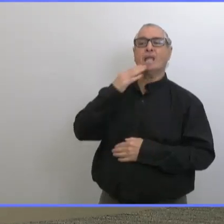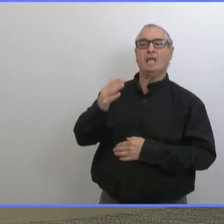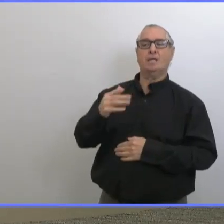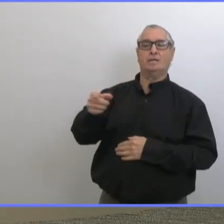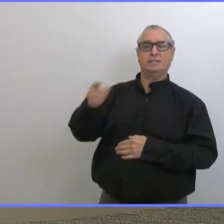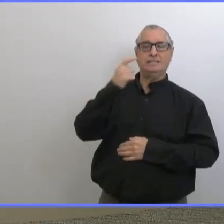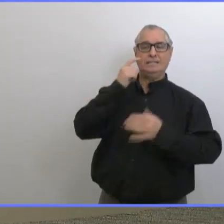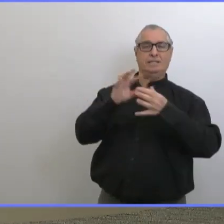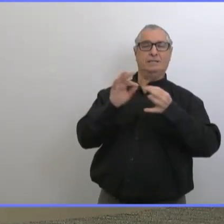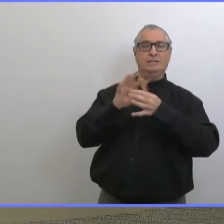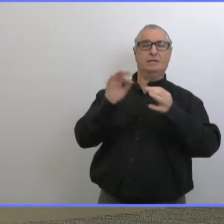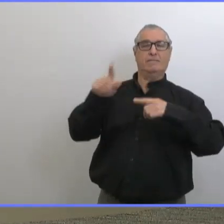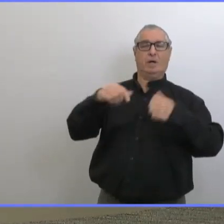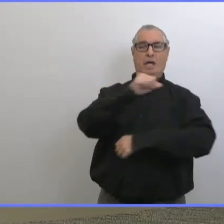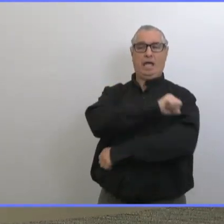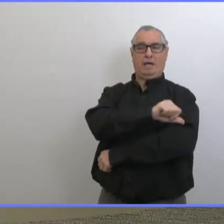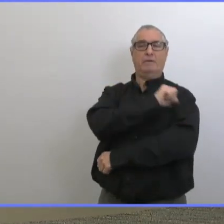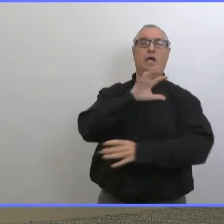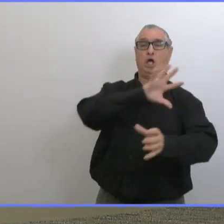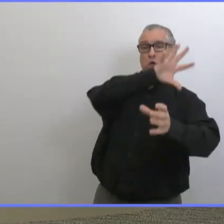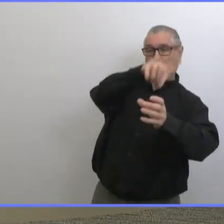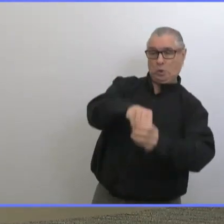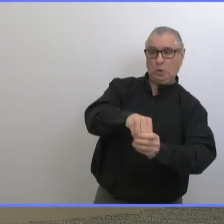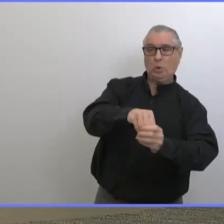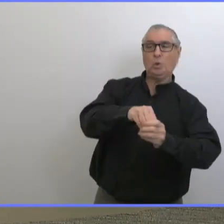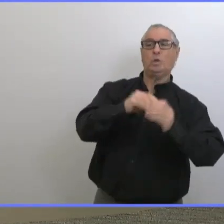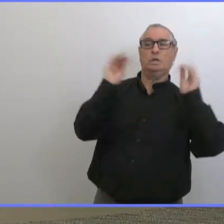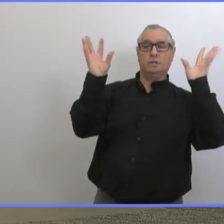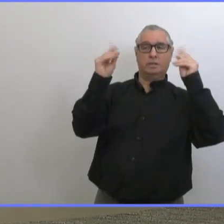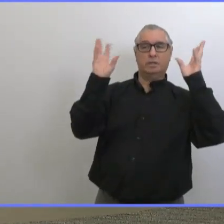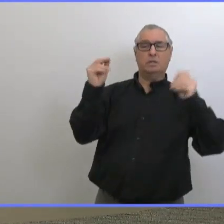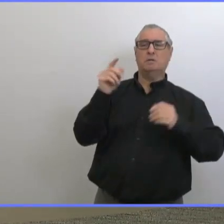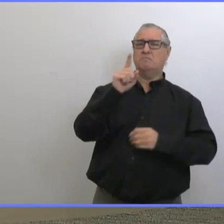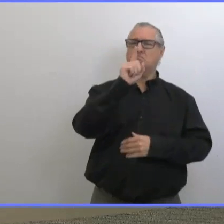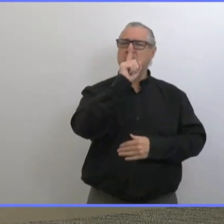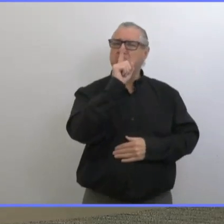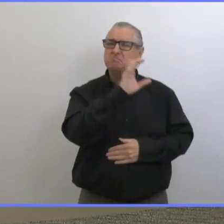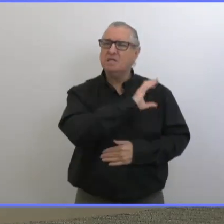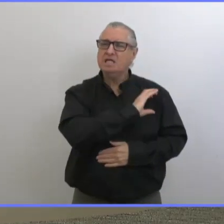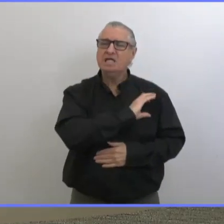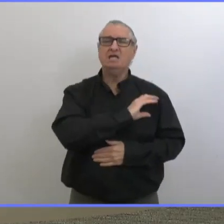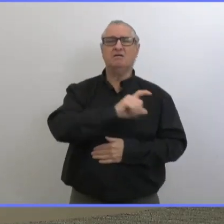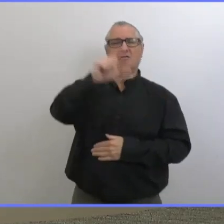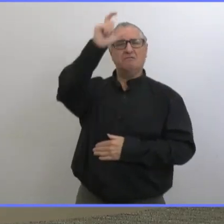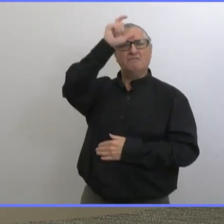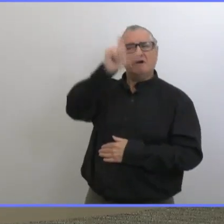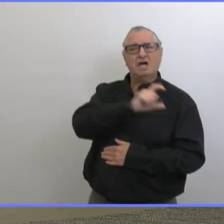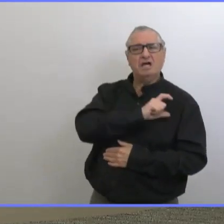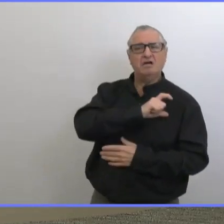je vois que on a les paramédics qui sont inclus dans une des phases mais pourquoi pas les autres